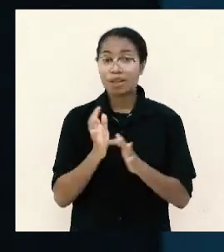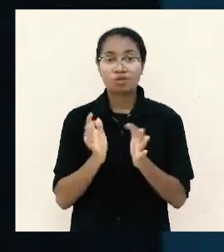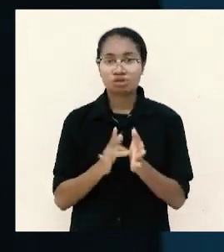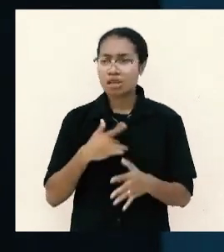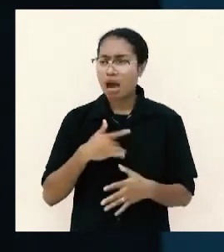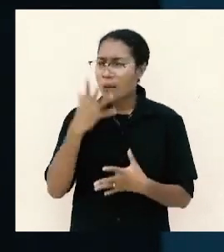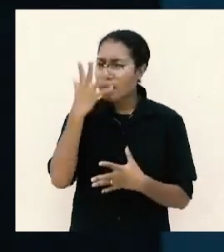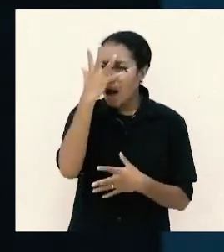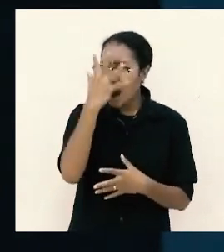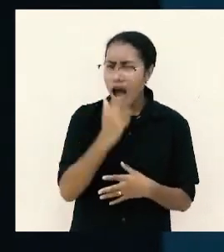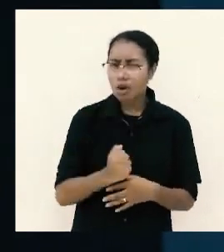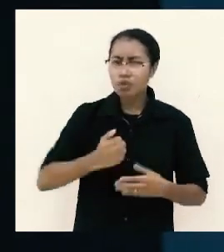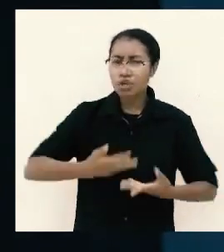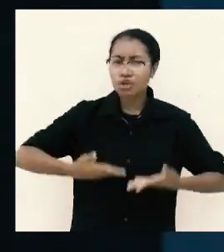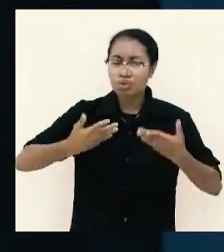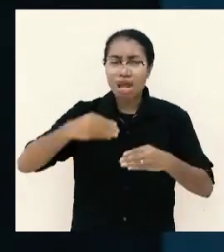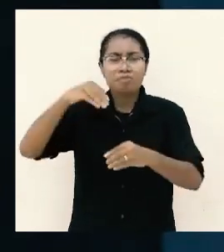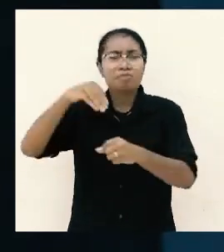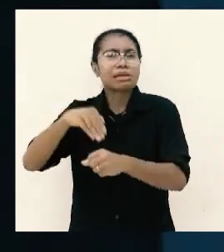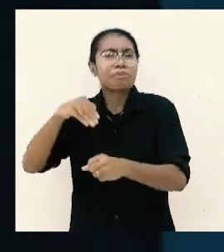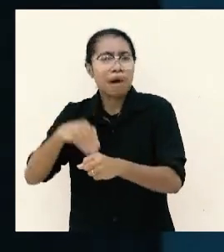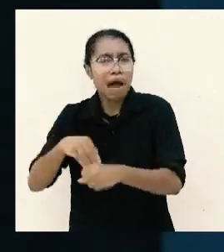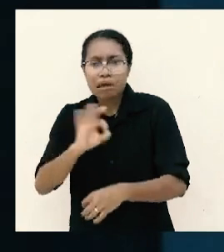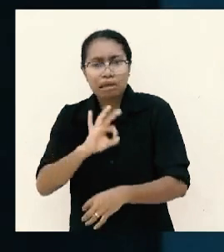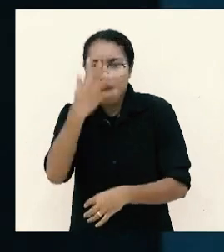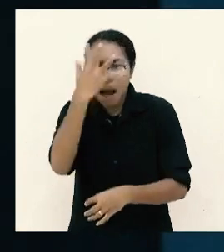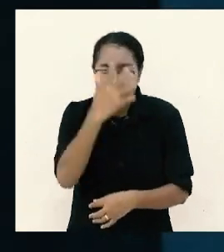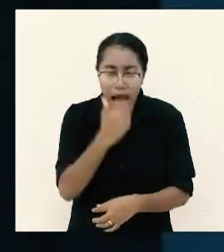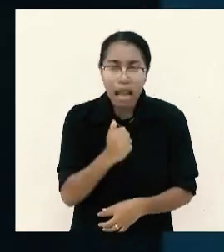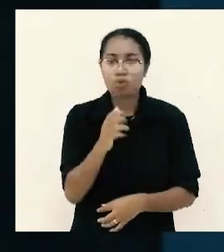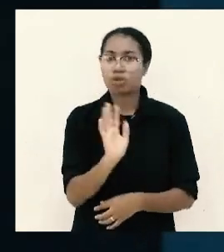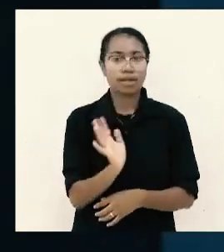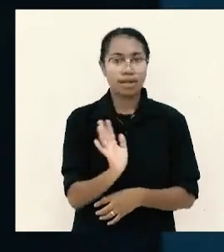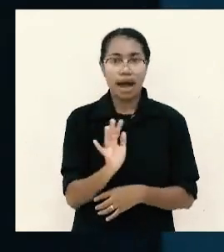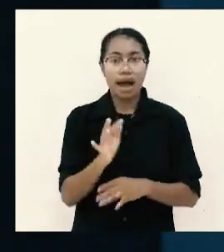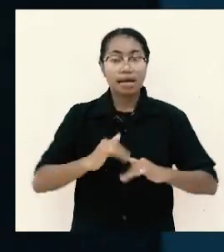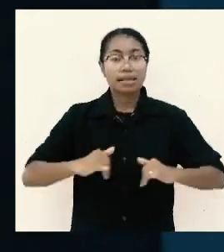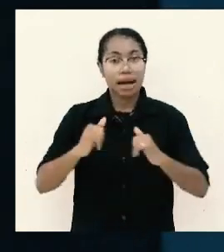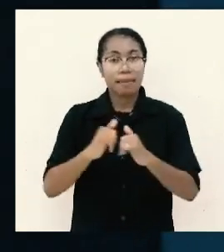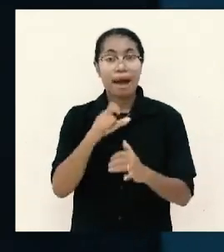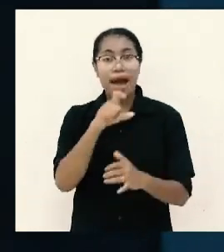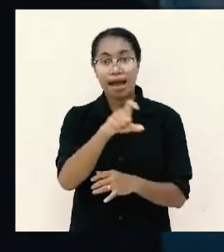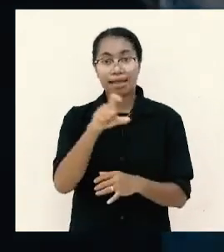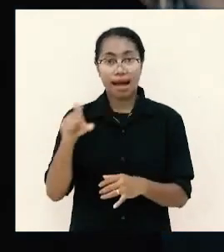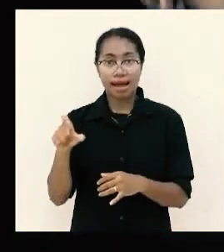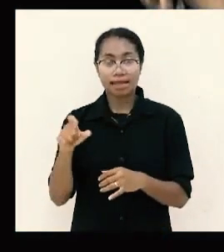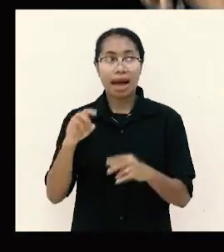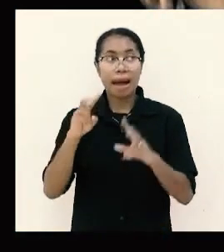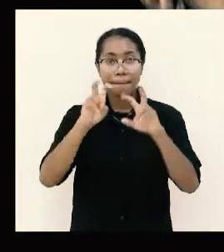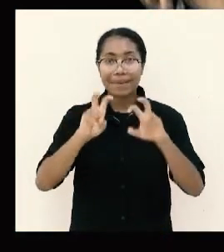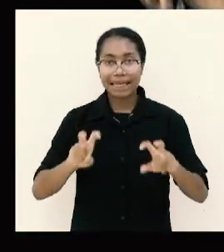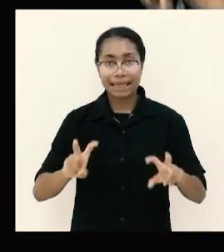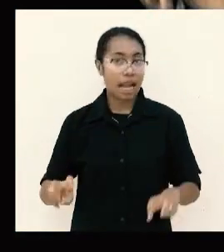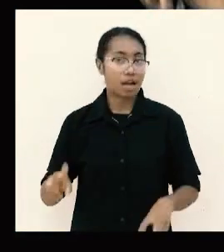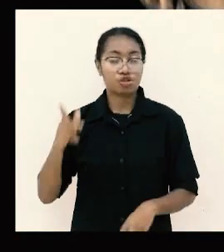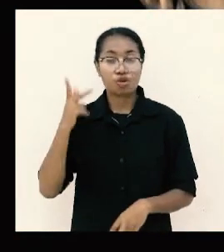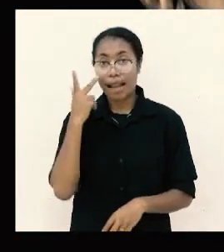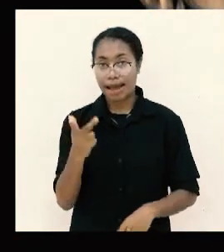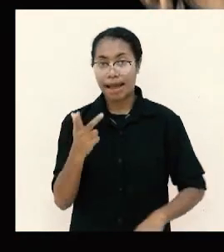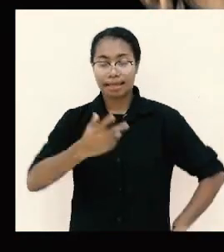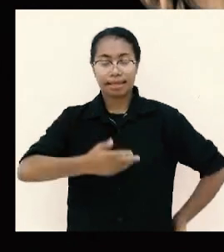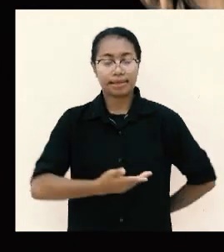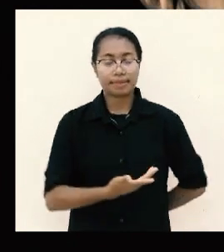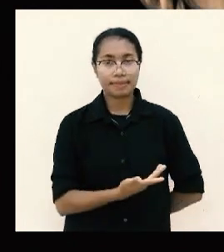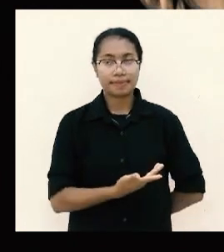dari persembahan perempuan-perempuan ini seperti kata Matthew Paul Kristus tidak malu